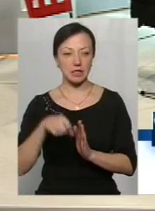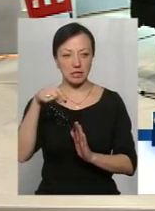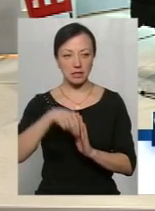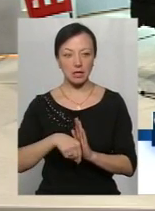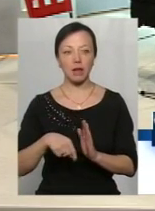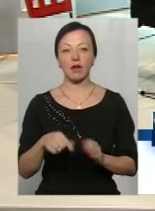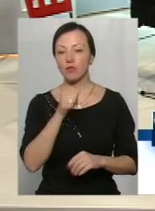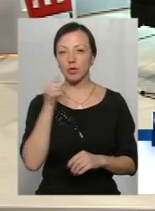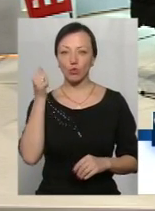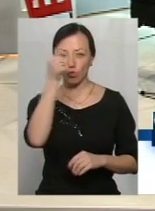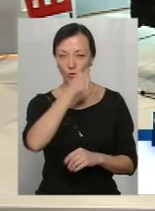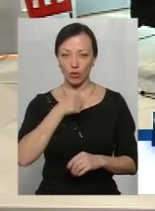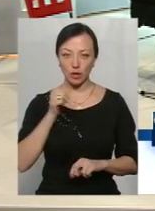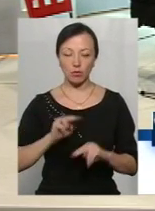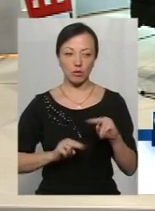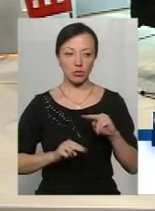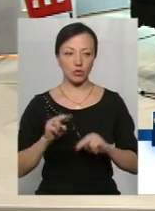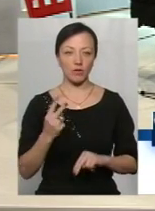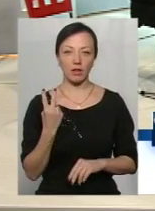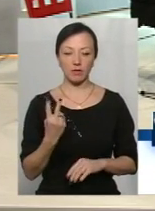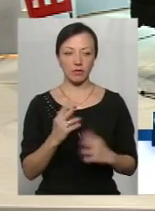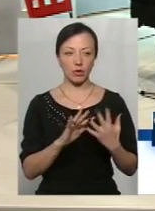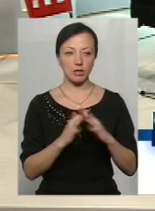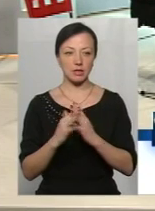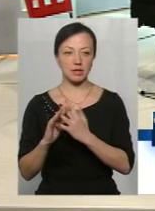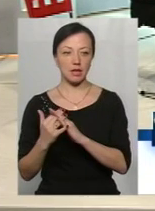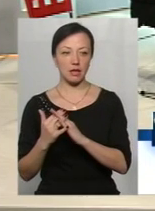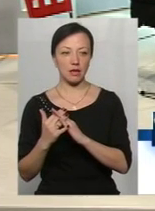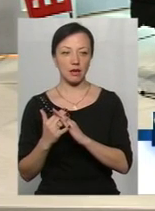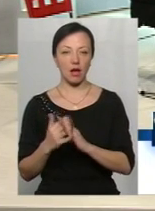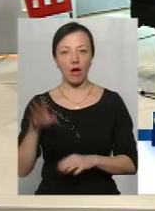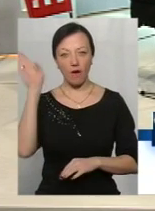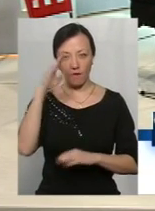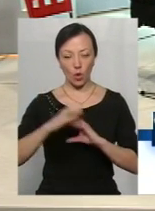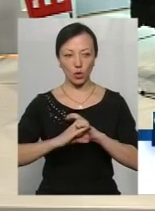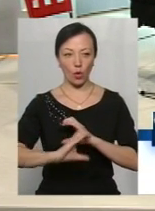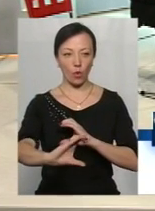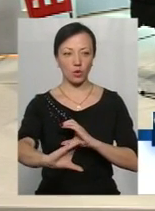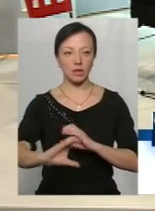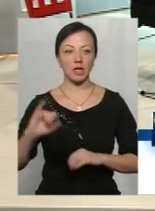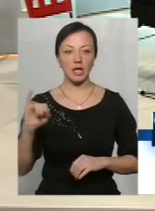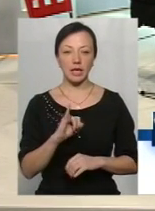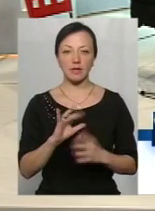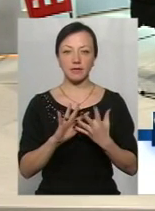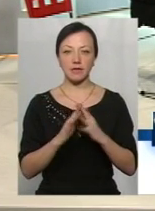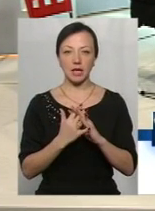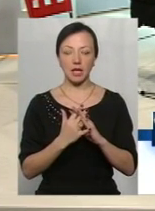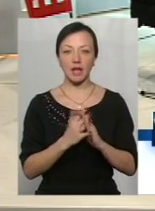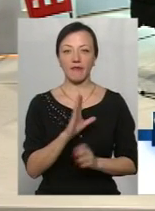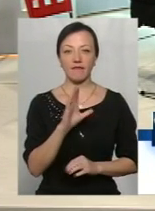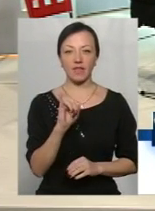минулому році побудували в двох селах водогони і в селищі Вітівці.